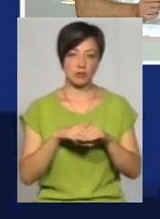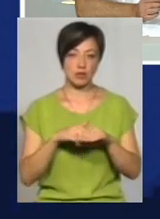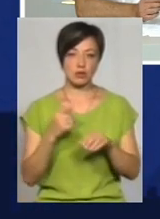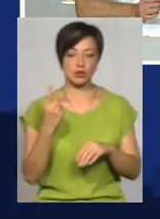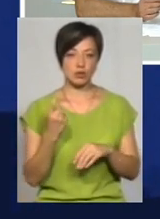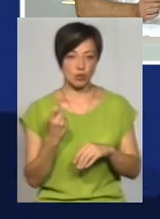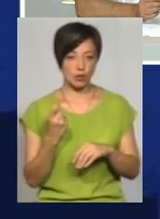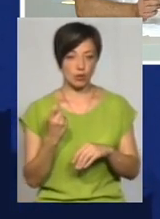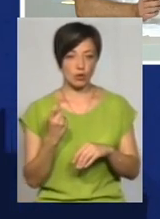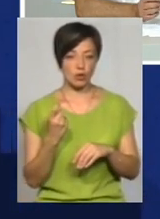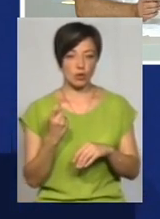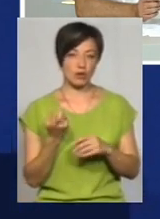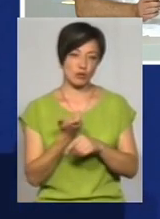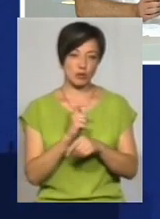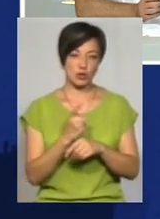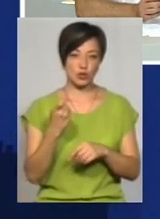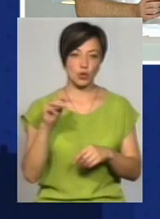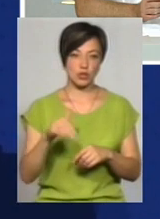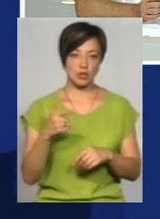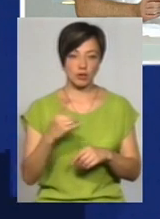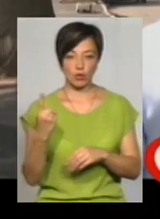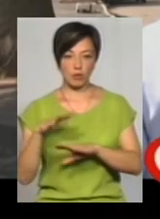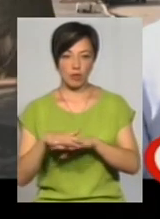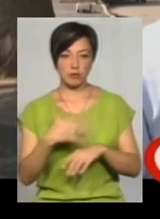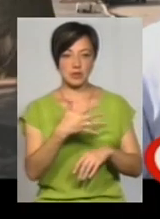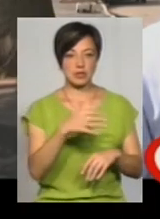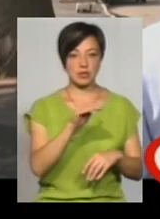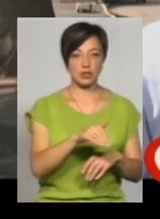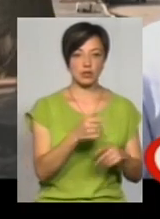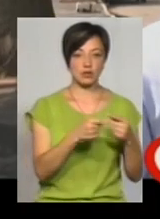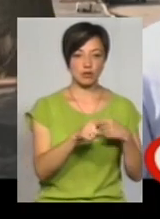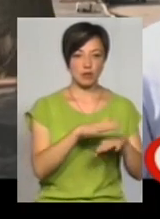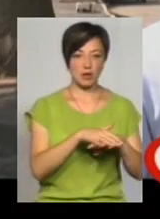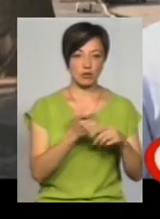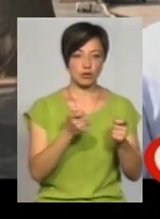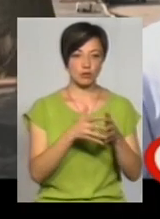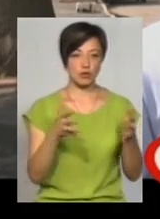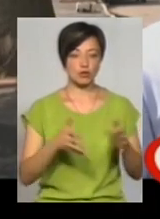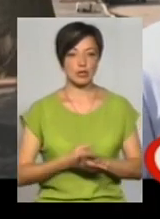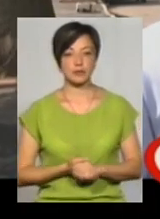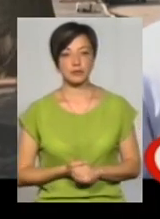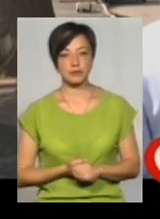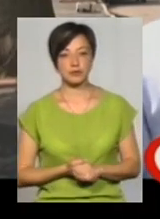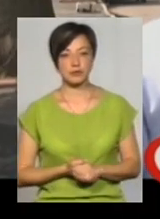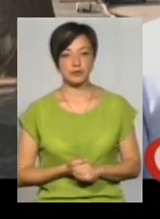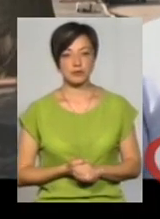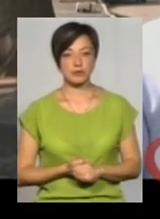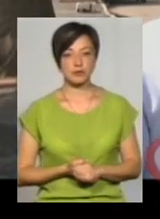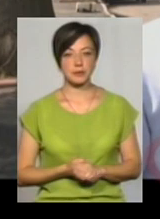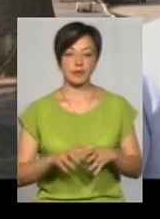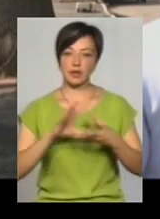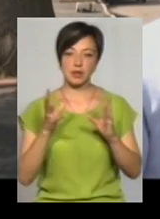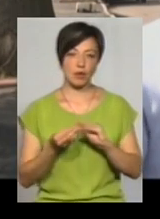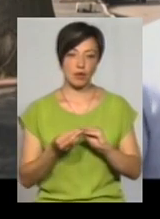трохи більше 100 тисяч гривень в одному банку і 50 тисяч гривень, там, теж трохи більше, у іншому банку. Ну,